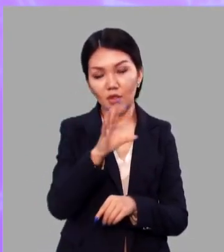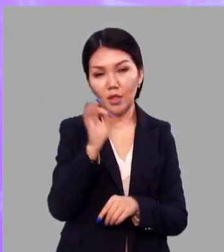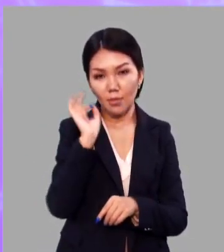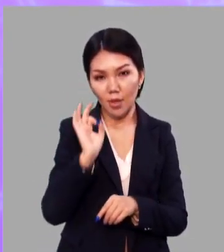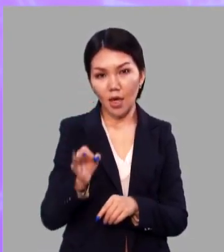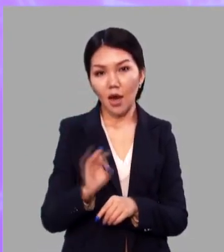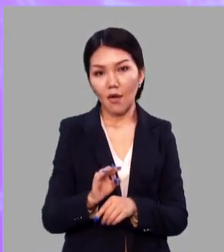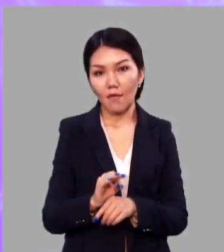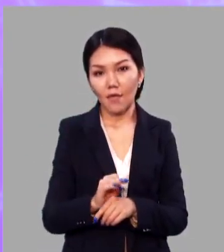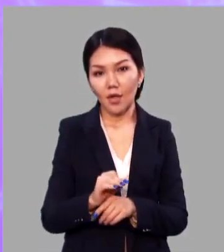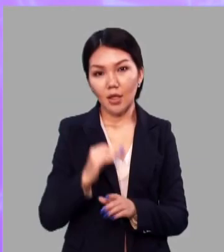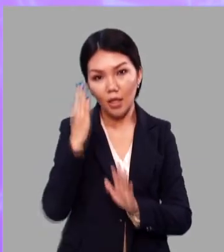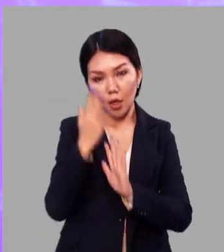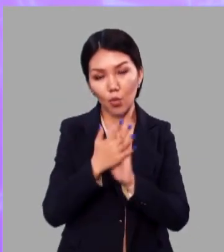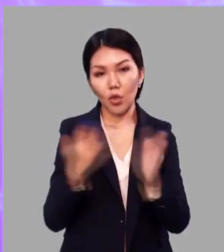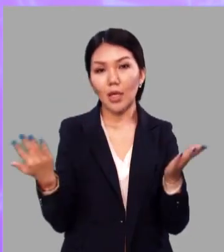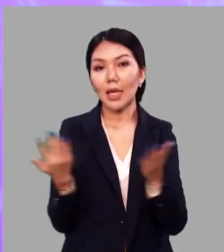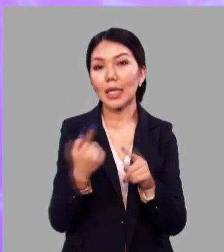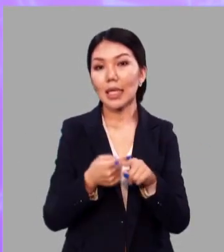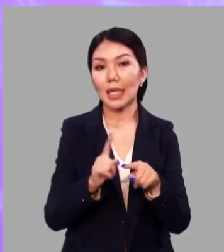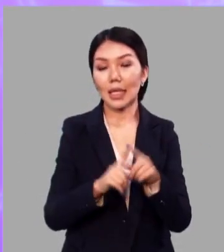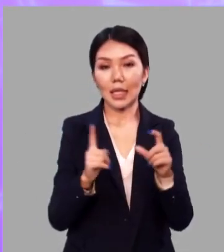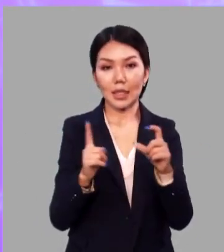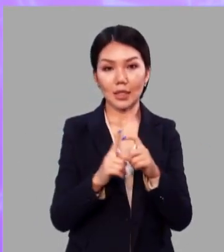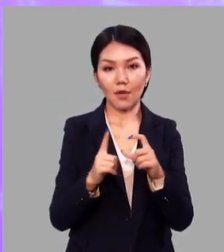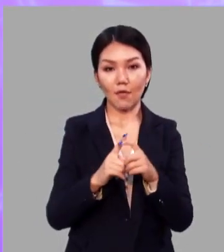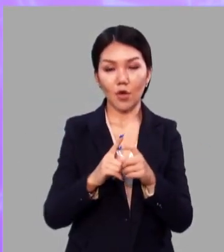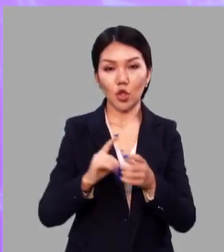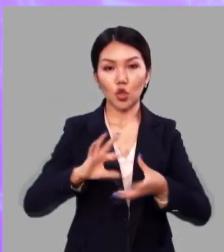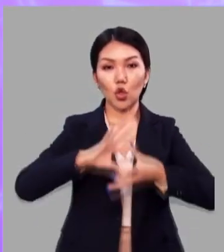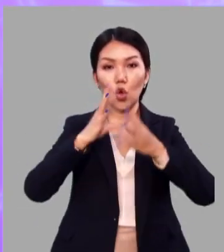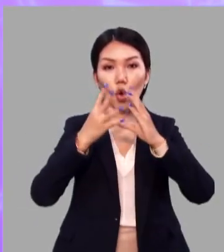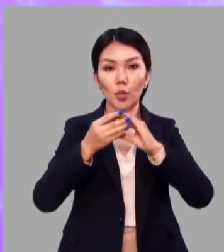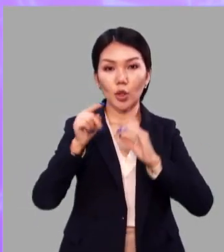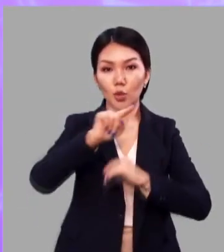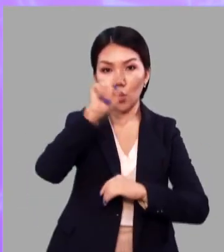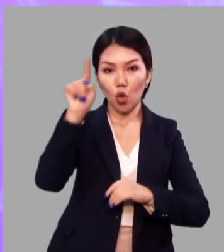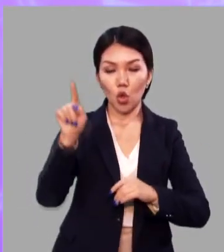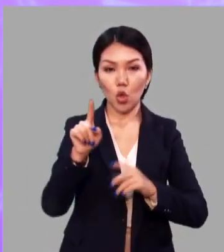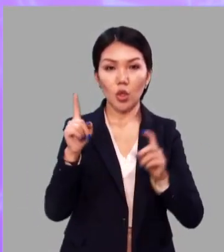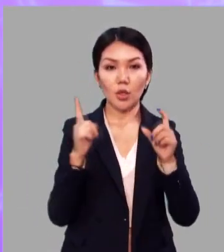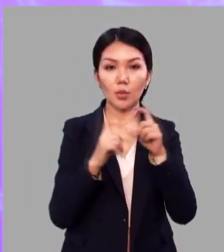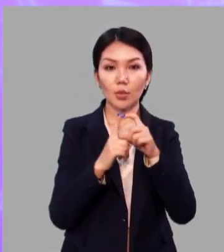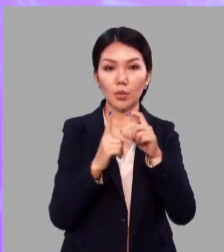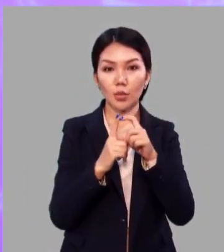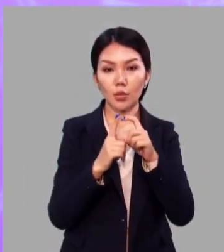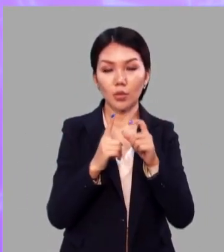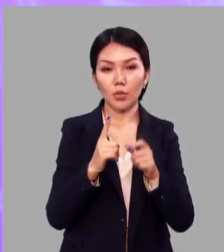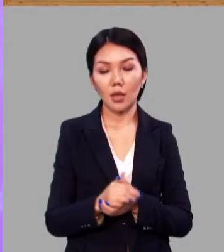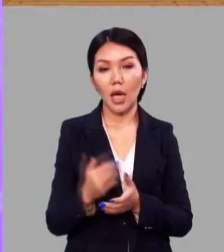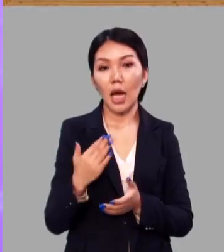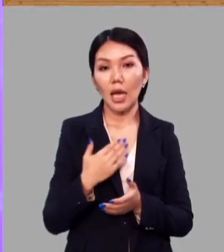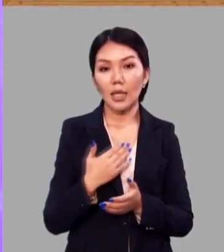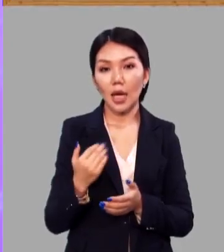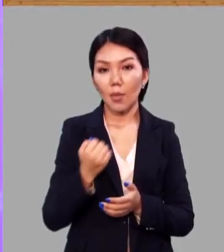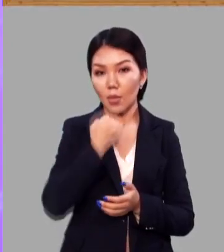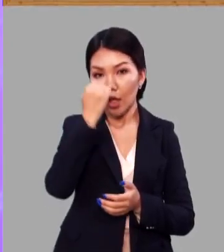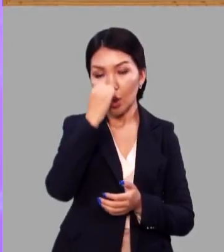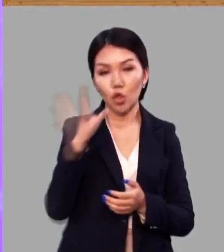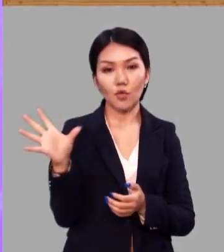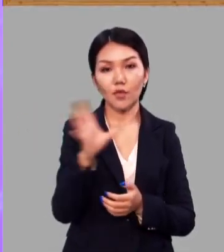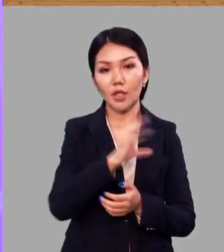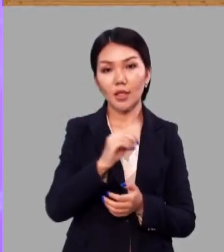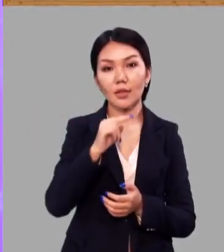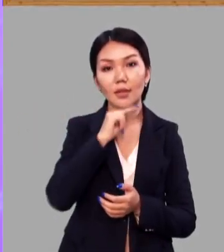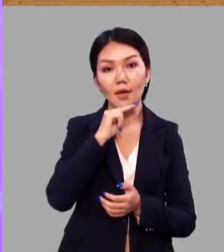догадались, какие это слова с общим корнем соли. А я